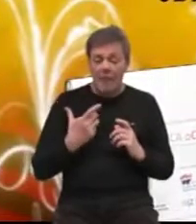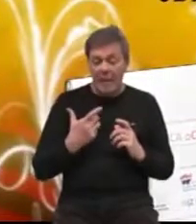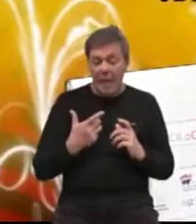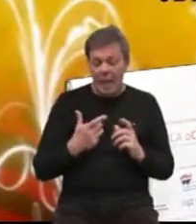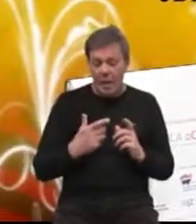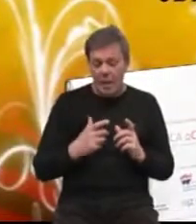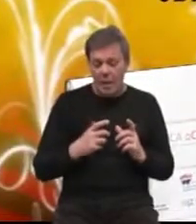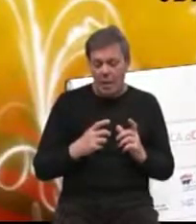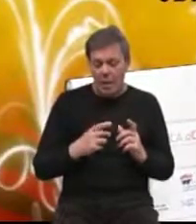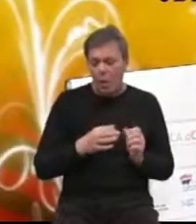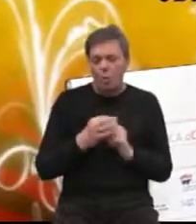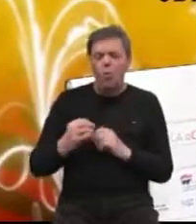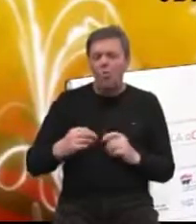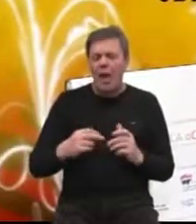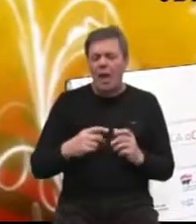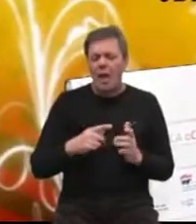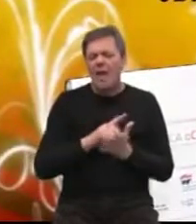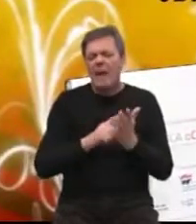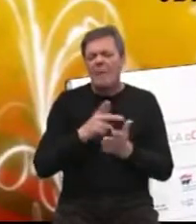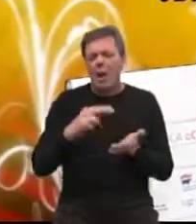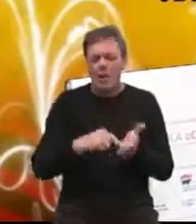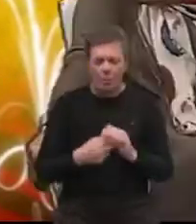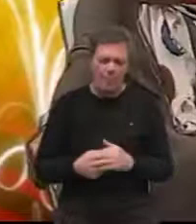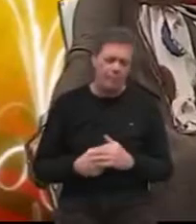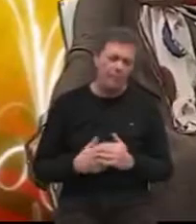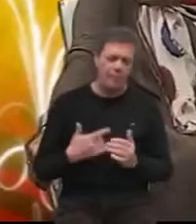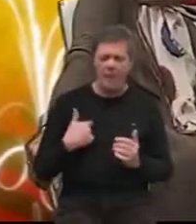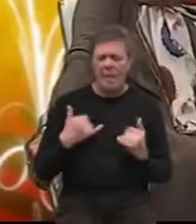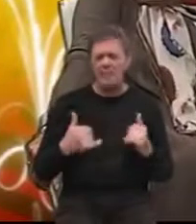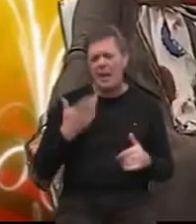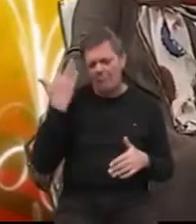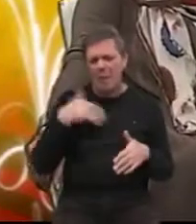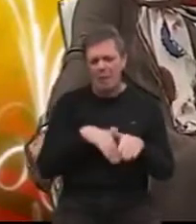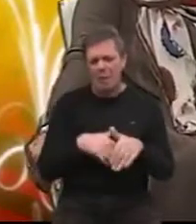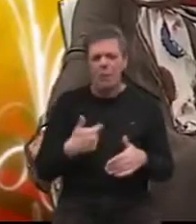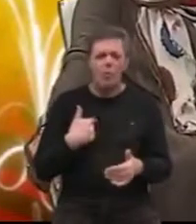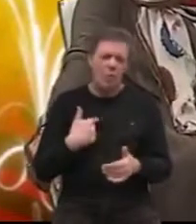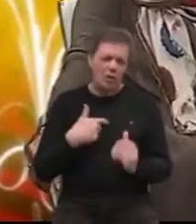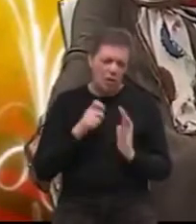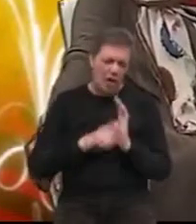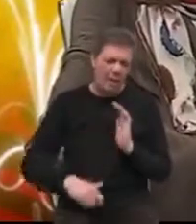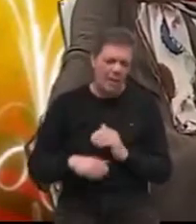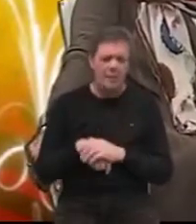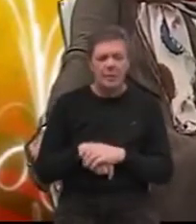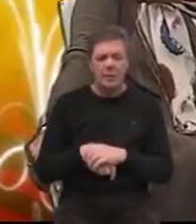vremena taj problem. Počete nam ga reći, a što... Da, ja sam danas bila na sprovodu jednog našeg člana.